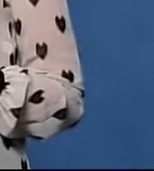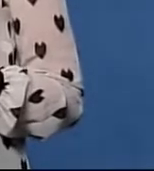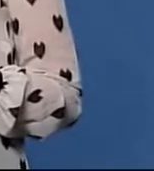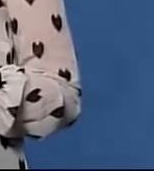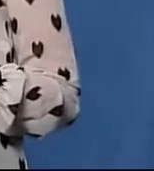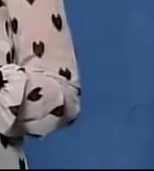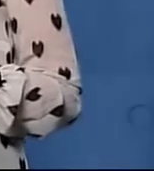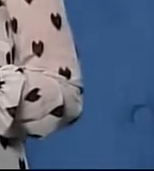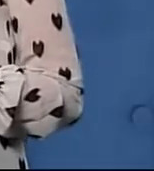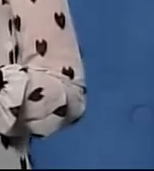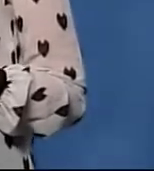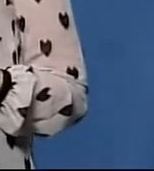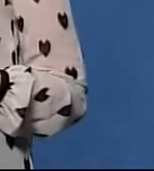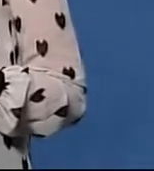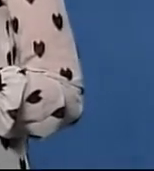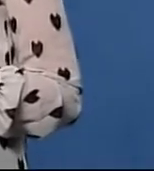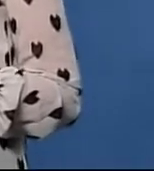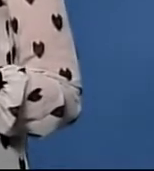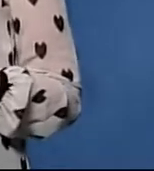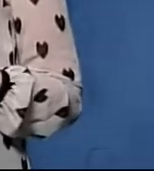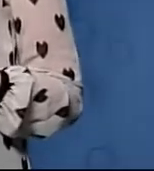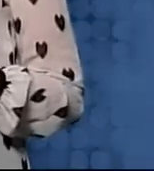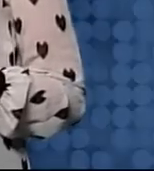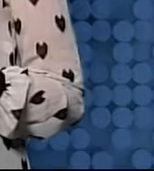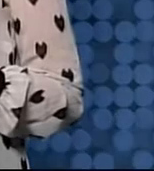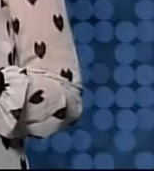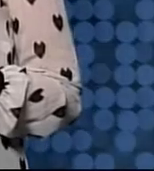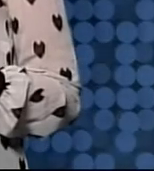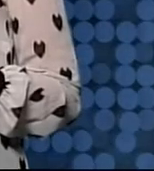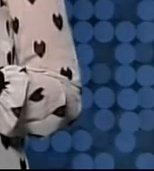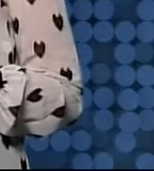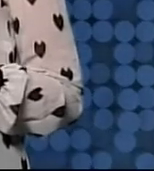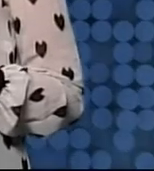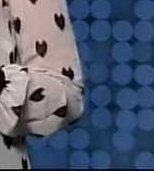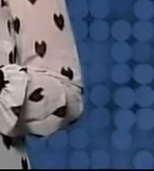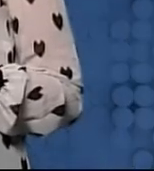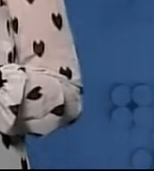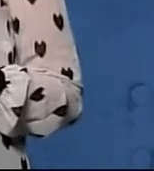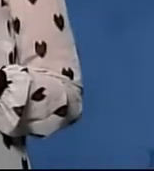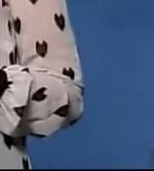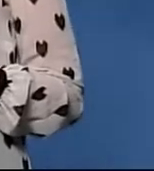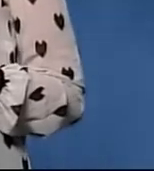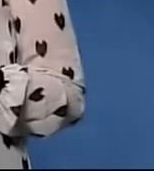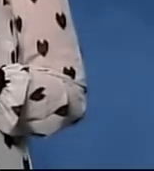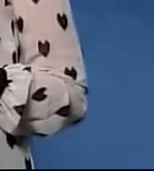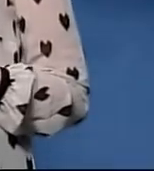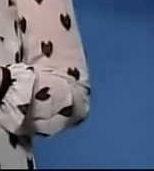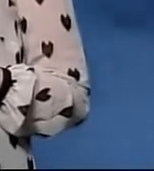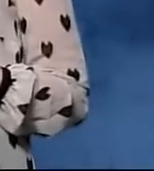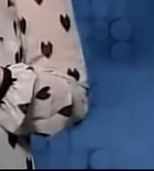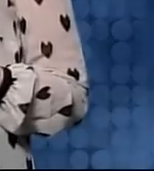я. Інна Примак вітаю. 12 квітня космічний корабель «Восток-1», пілотований Юрієм Гагаріним,